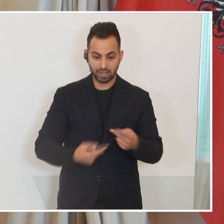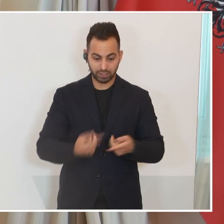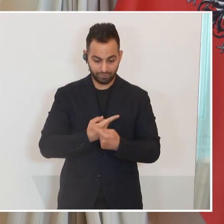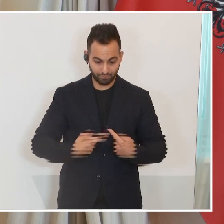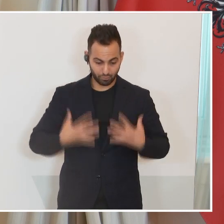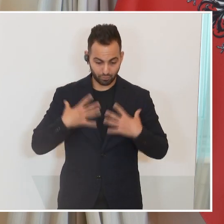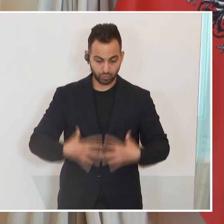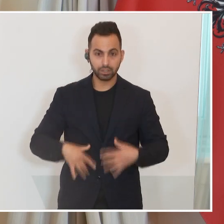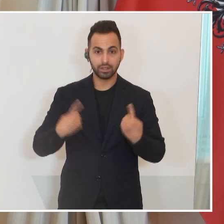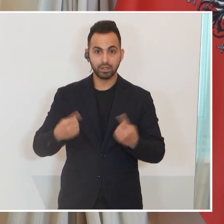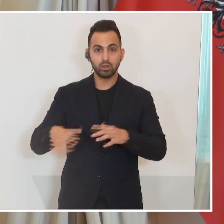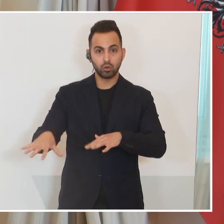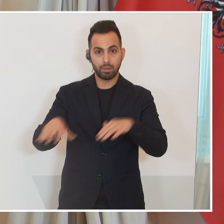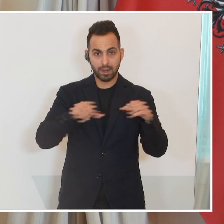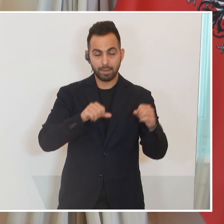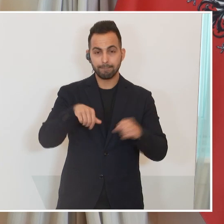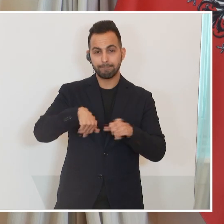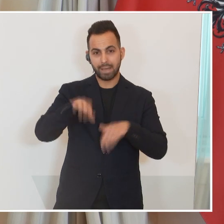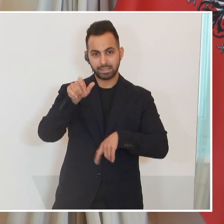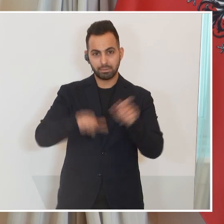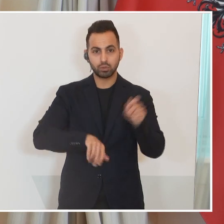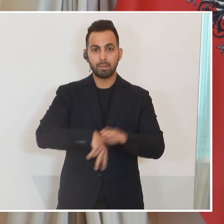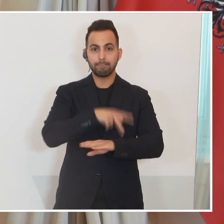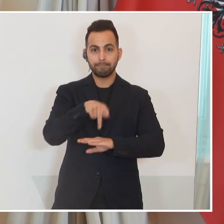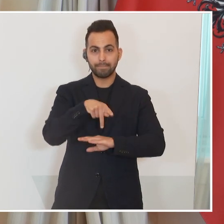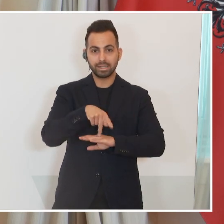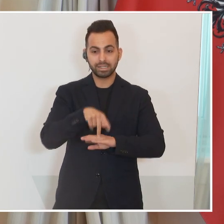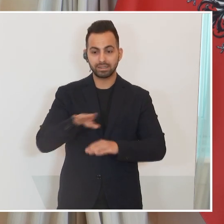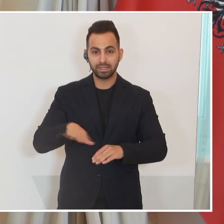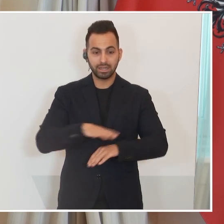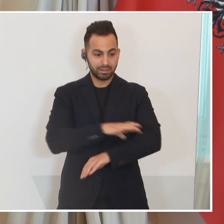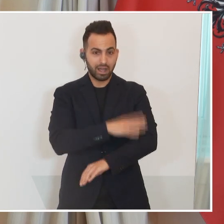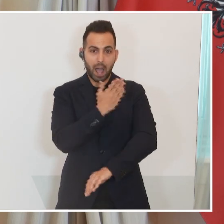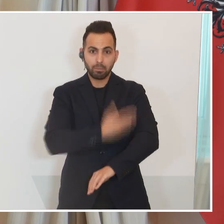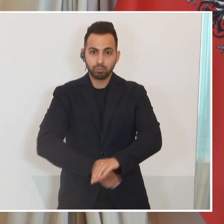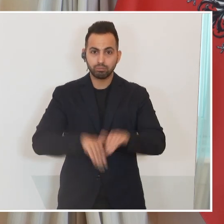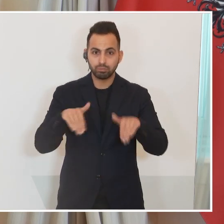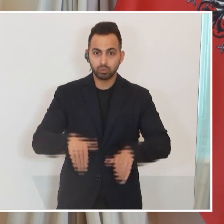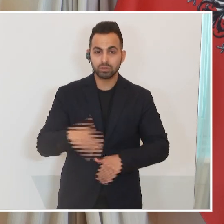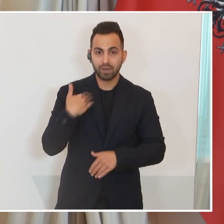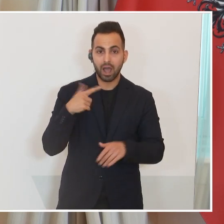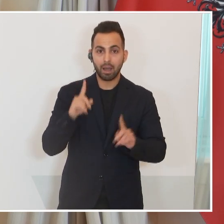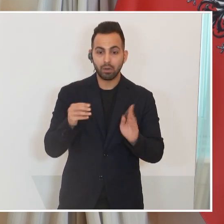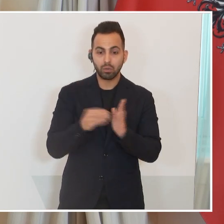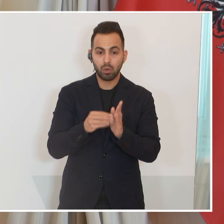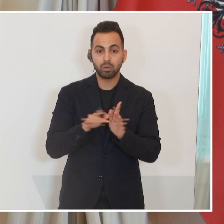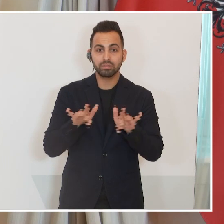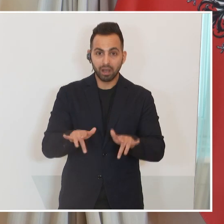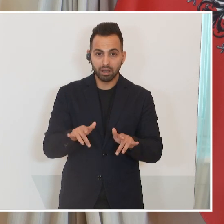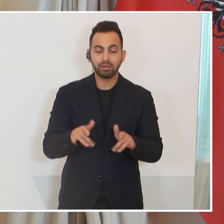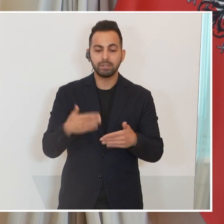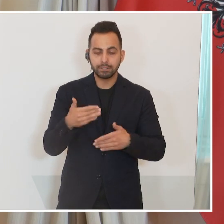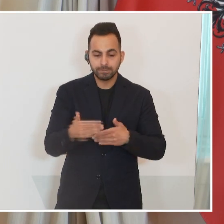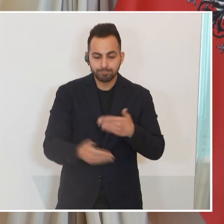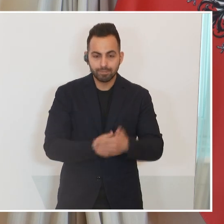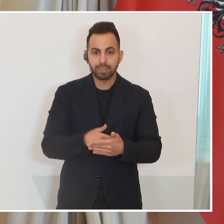worden sind. Das sind meistens dann Patientinnen und Patienten, deren Gliedmaßen amputiert werden mussten, aber noch auch in der Folge daraufhin eben